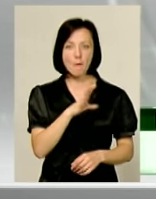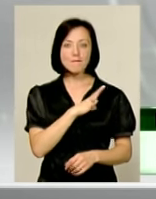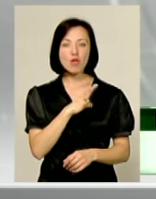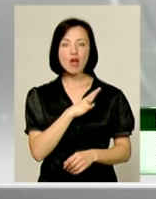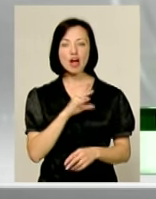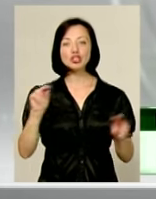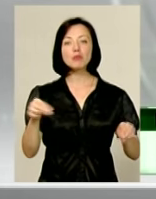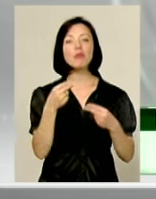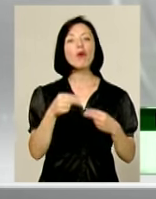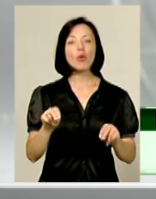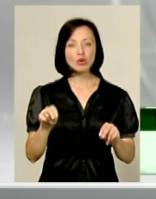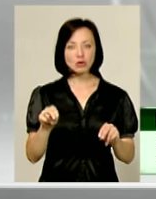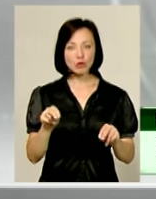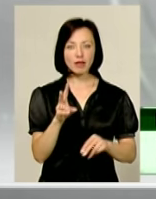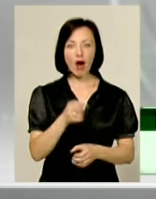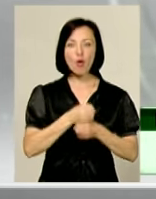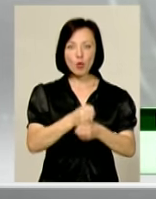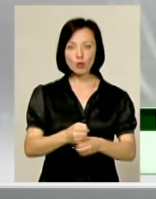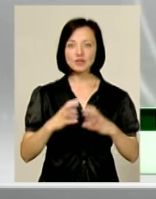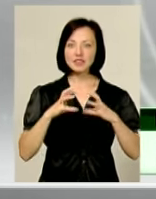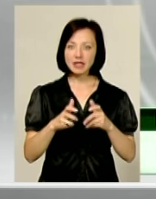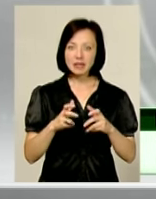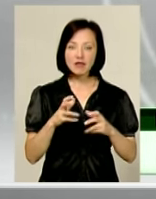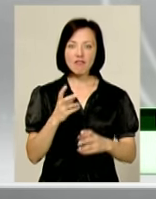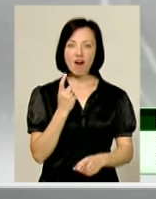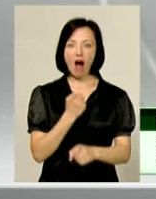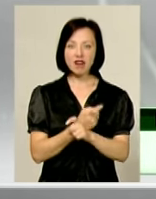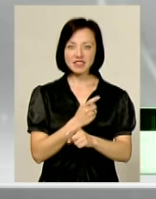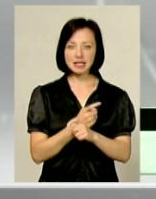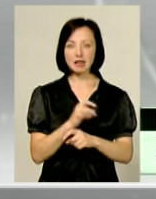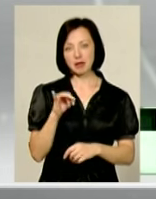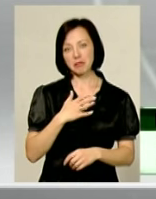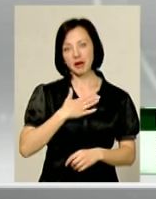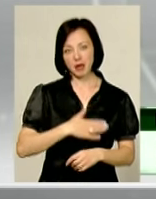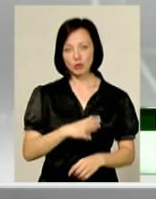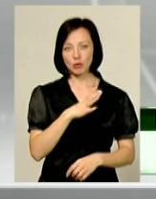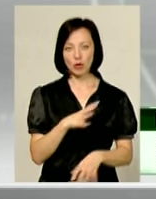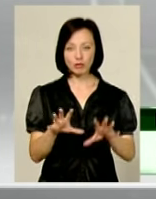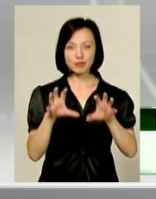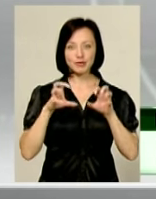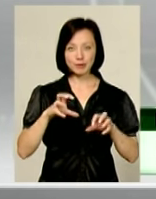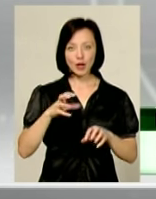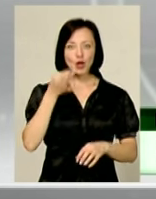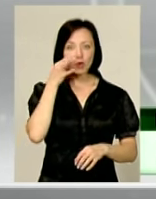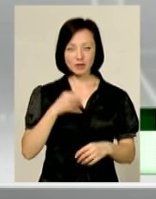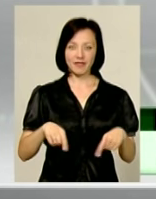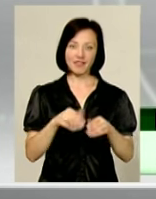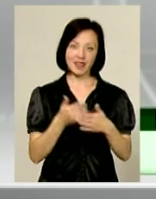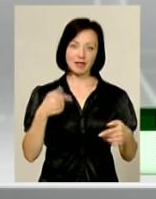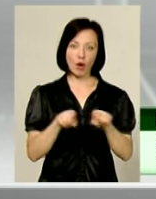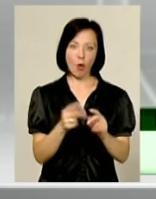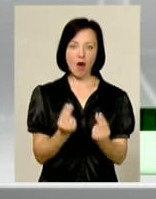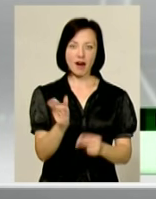чемпіонкою на Кубку світ в Австрії. І приємно було отримати урок від такого гравця